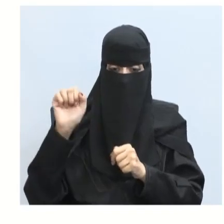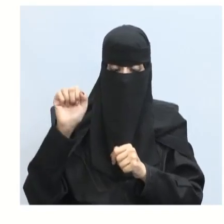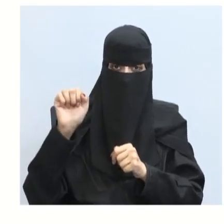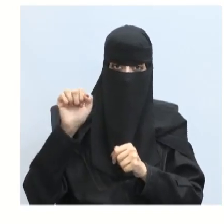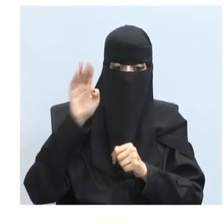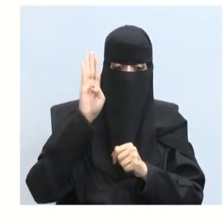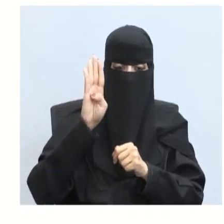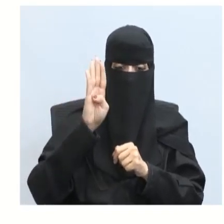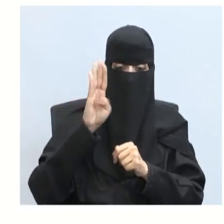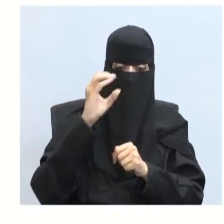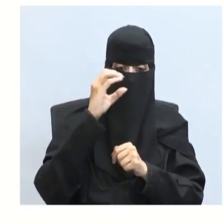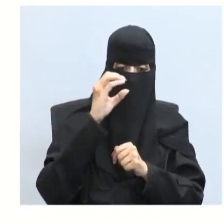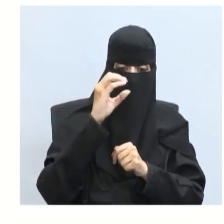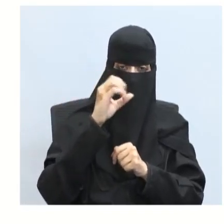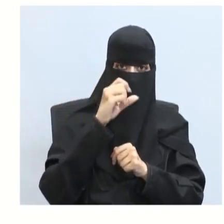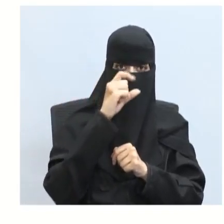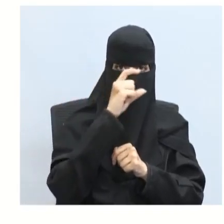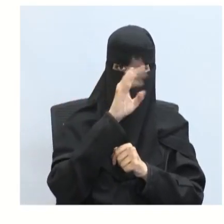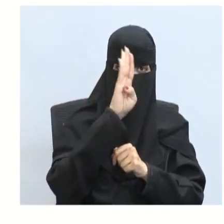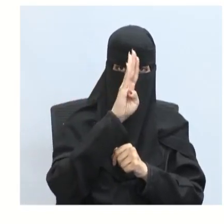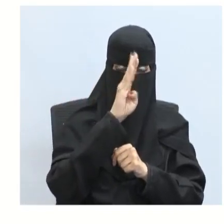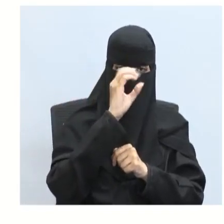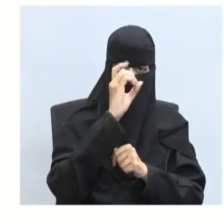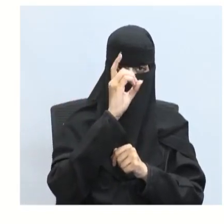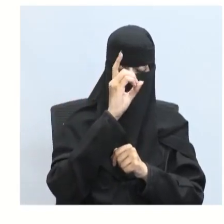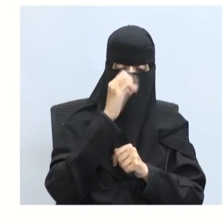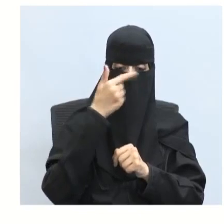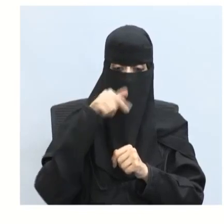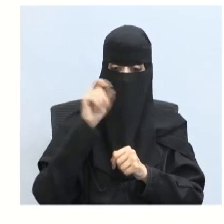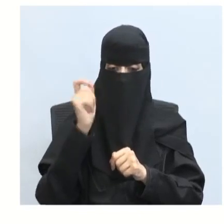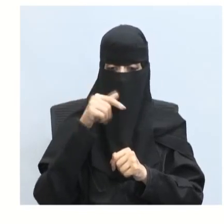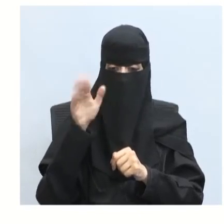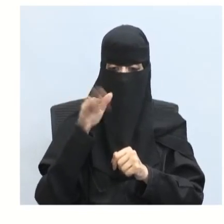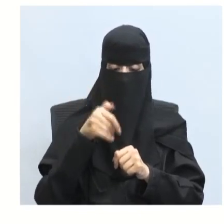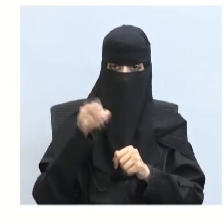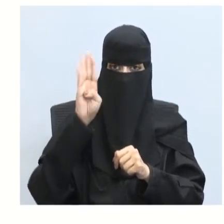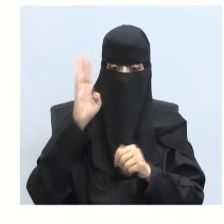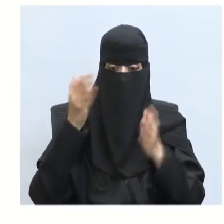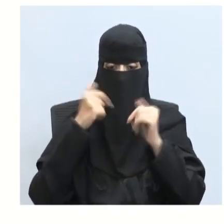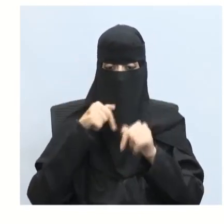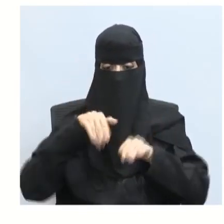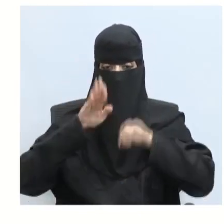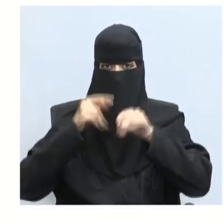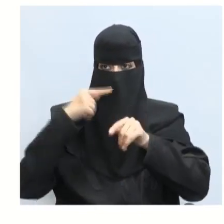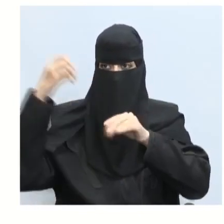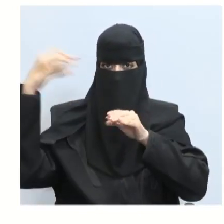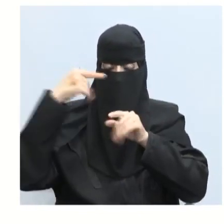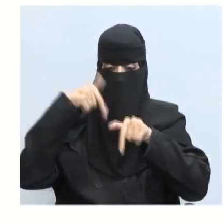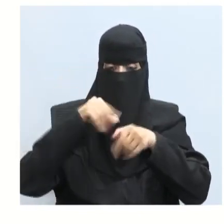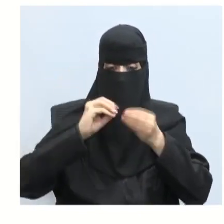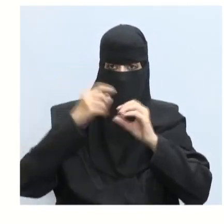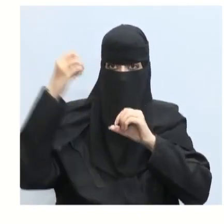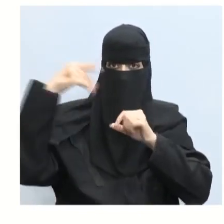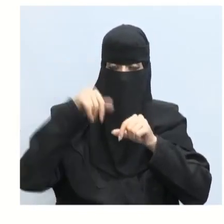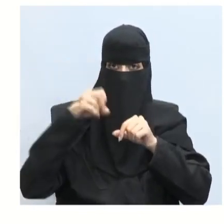السرعة في الفراغ أو التردد أو السعة؟ نعم أحسنت السرعة في الفراغ المعدل الذي ينبعث به الضوء